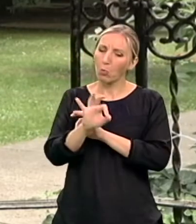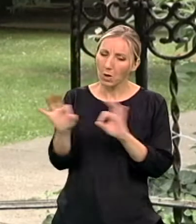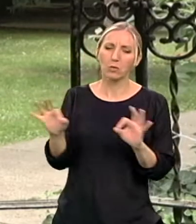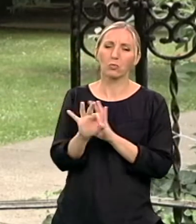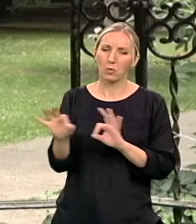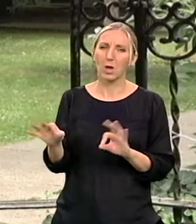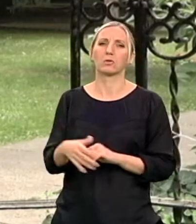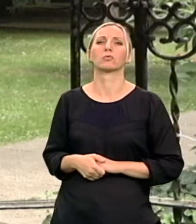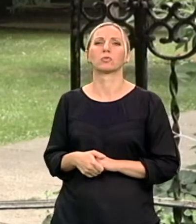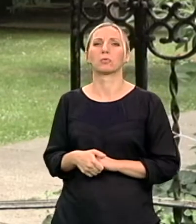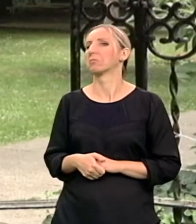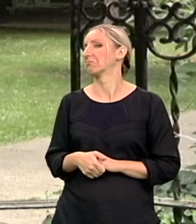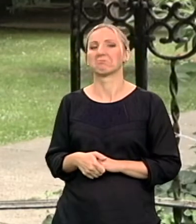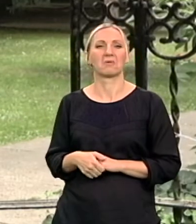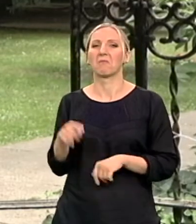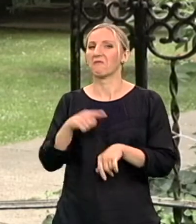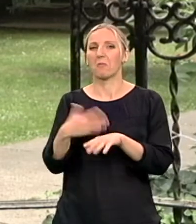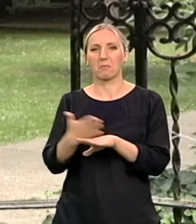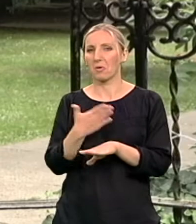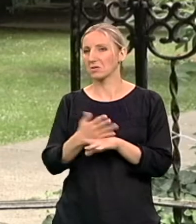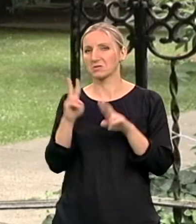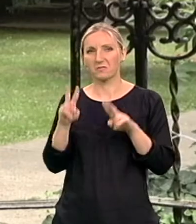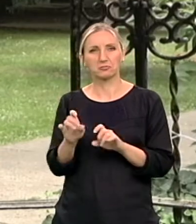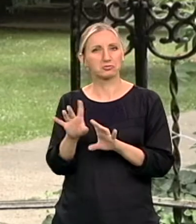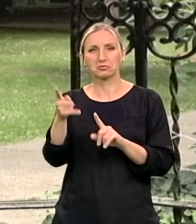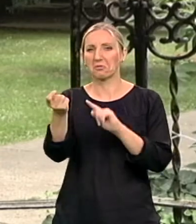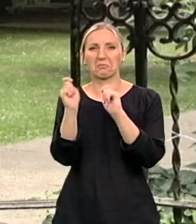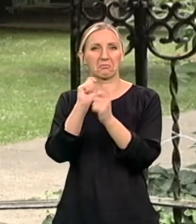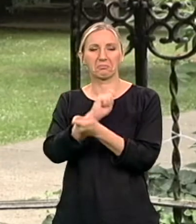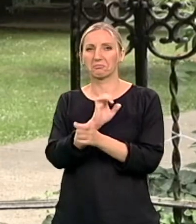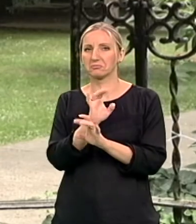sve to. Međutim, kako je vreme prolazilo, stvarno se tu ništa nije menjalo.